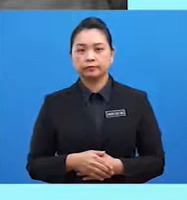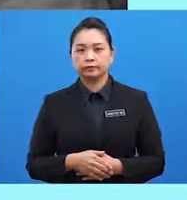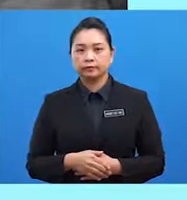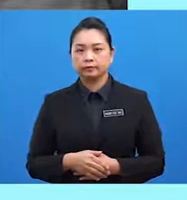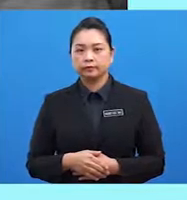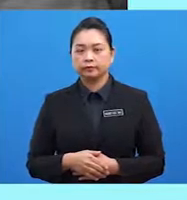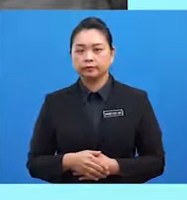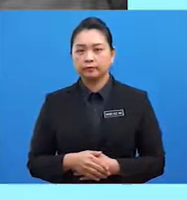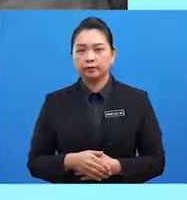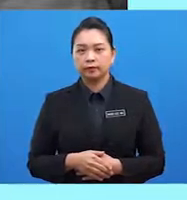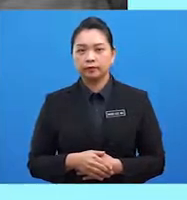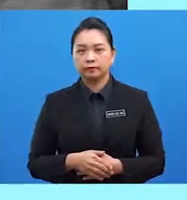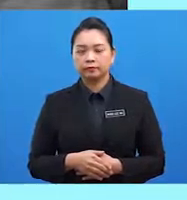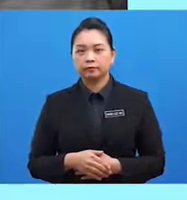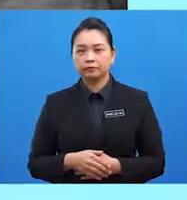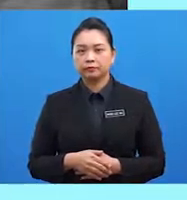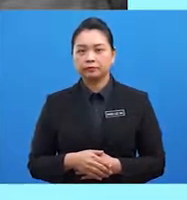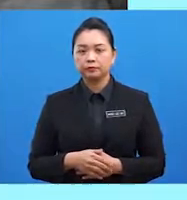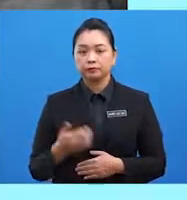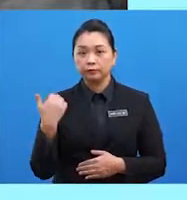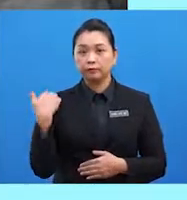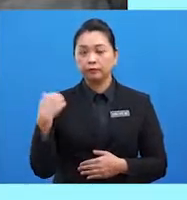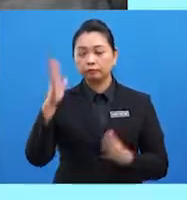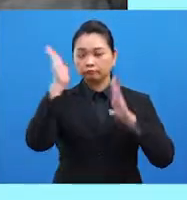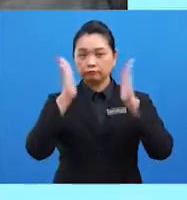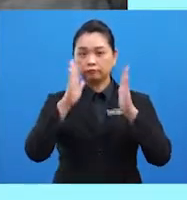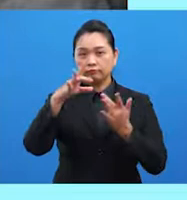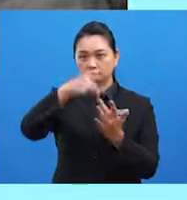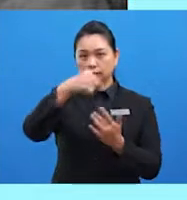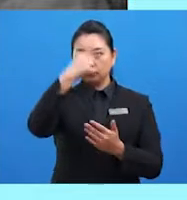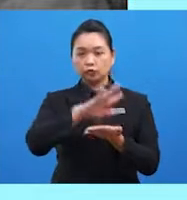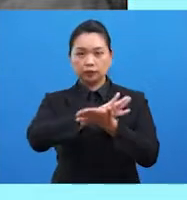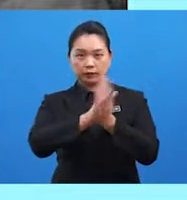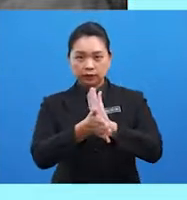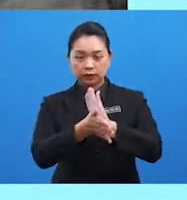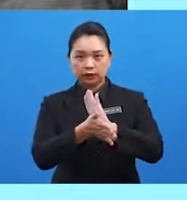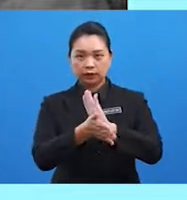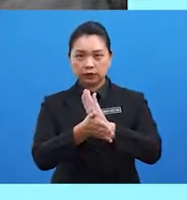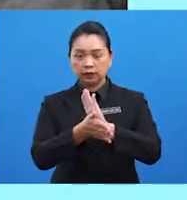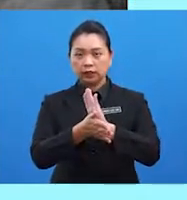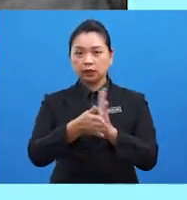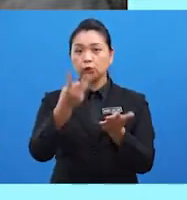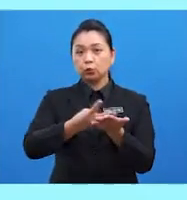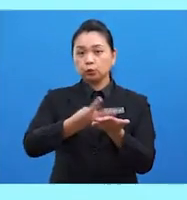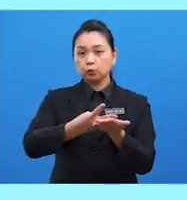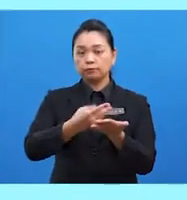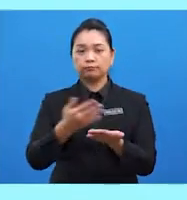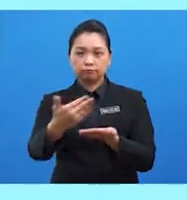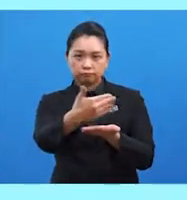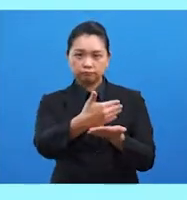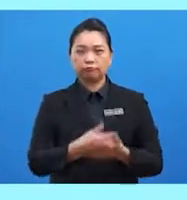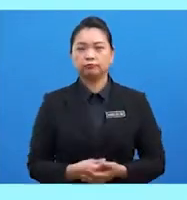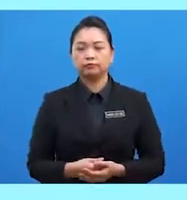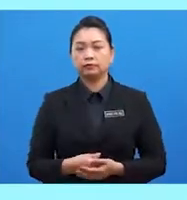Agong PBB untuk sesi ke-51 pada tahun 1996. Kedua, Majlis